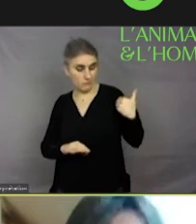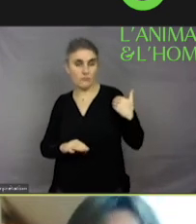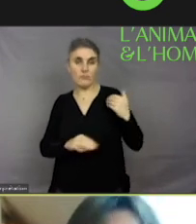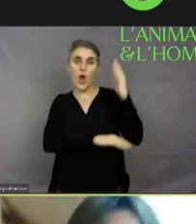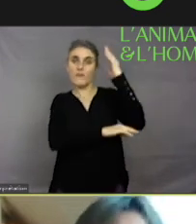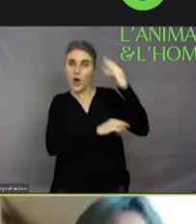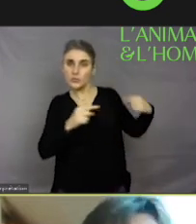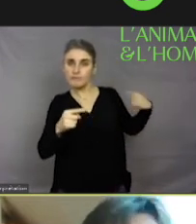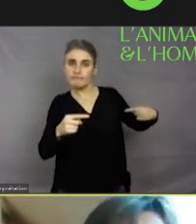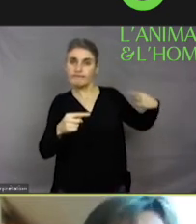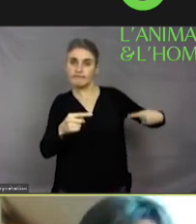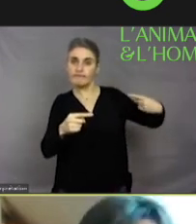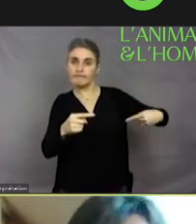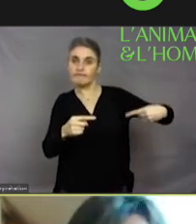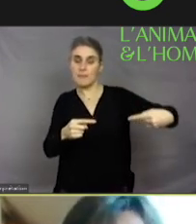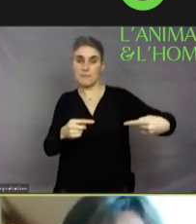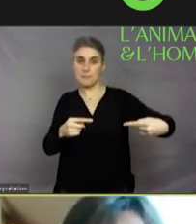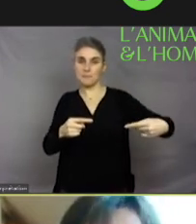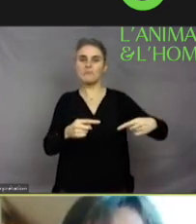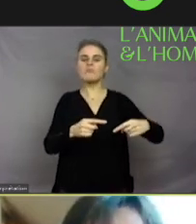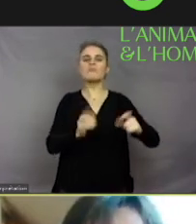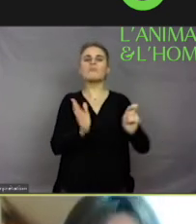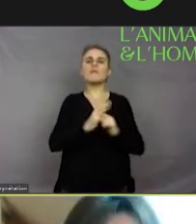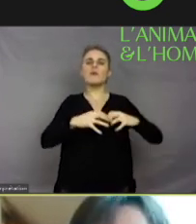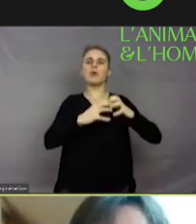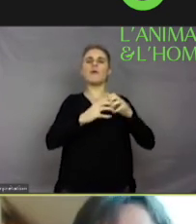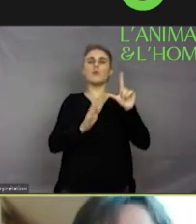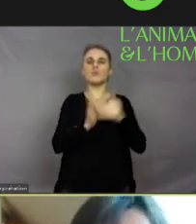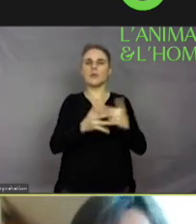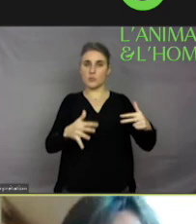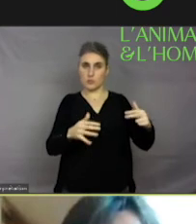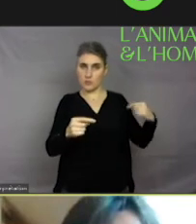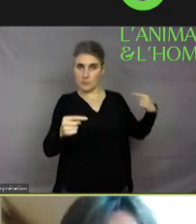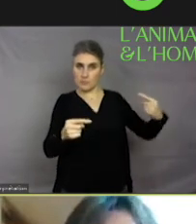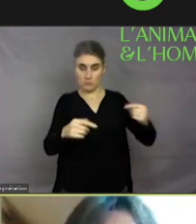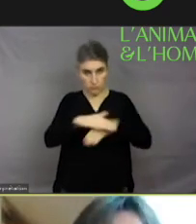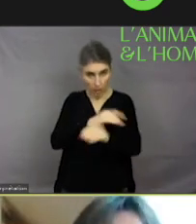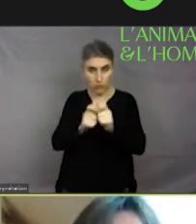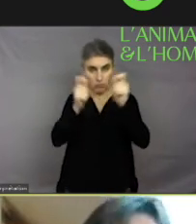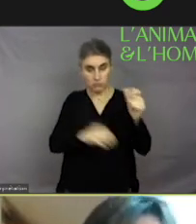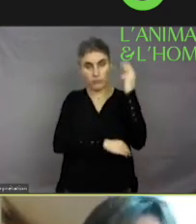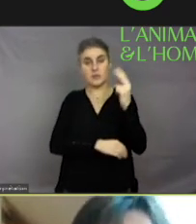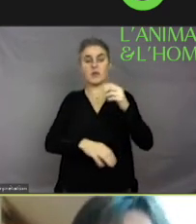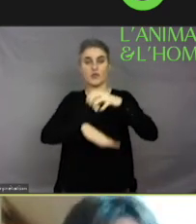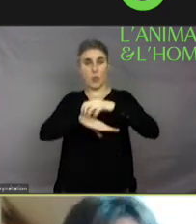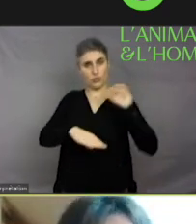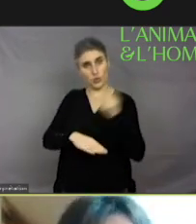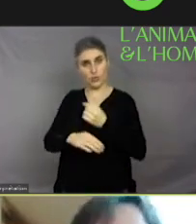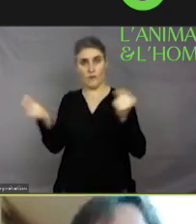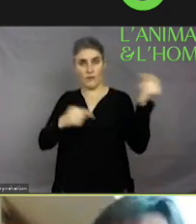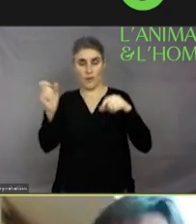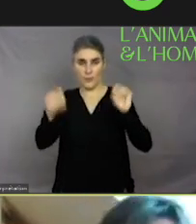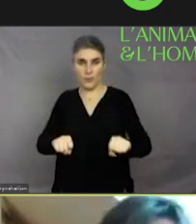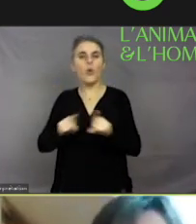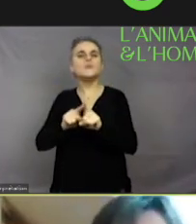conférences depuis sa fondation en 2018 en Sorbonne où tout le monde était invité. Et nous avons un compte Facebook et